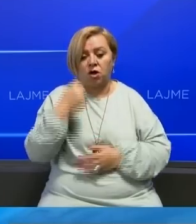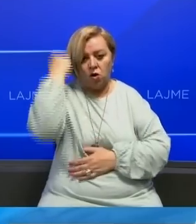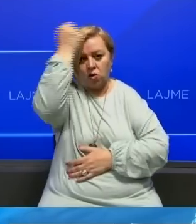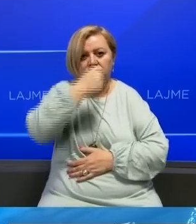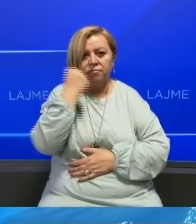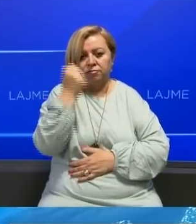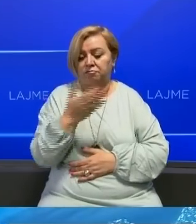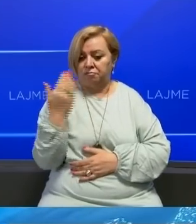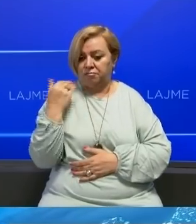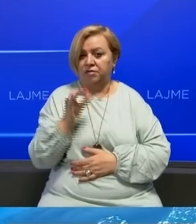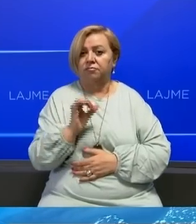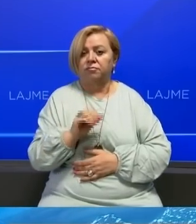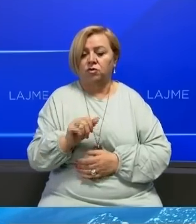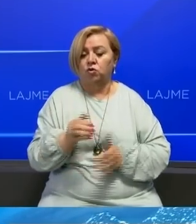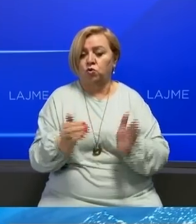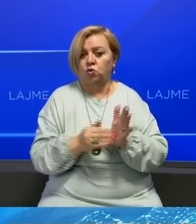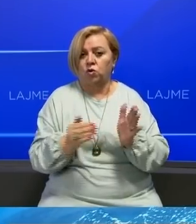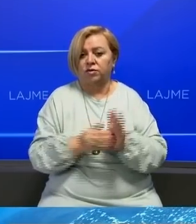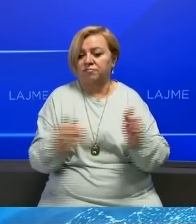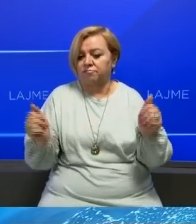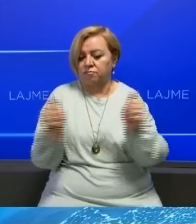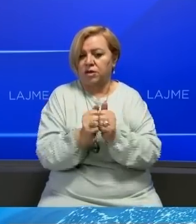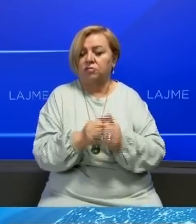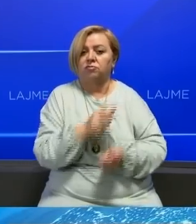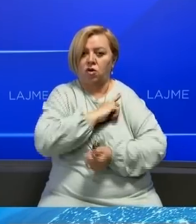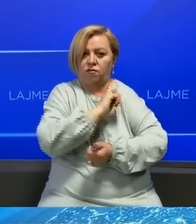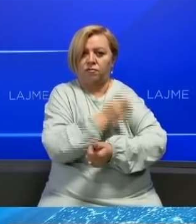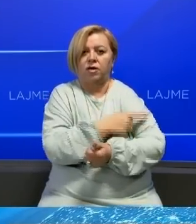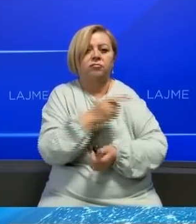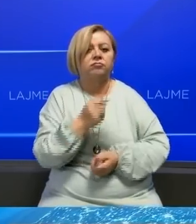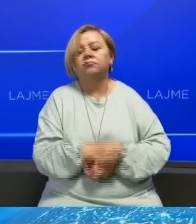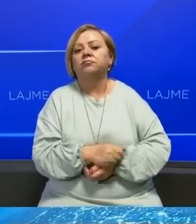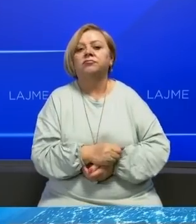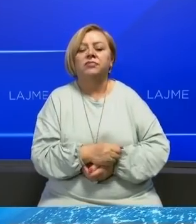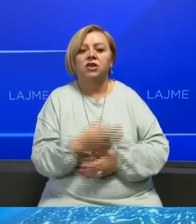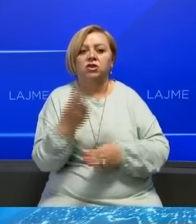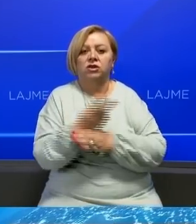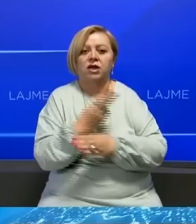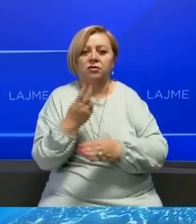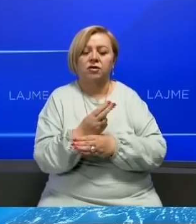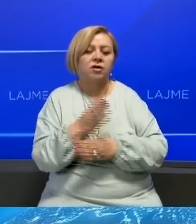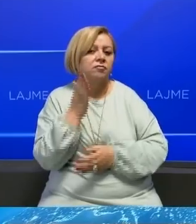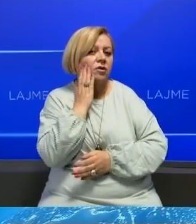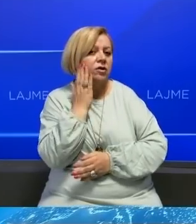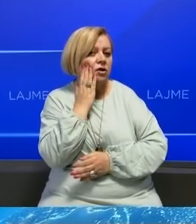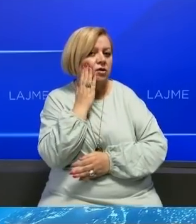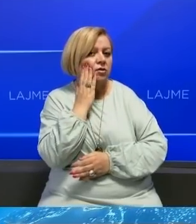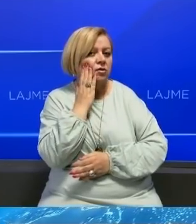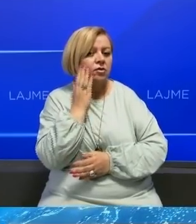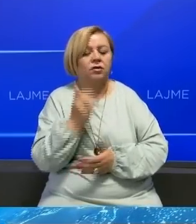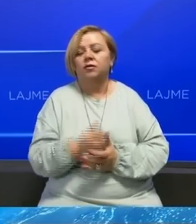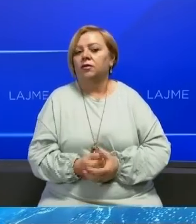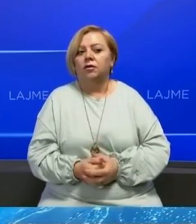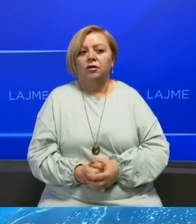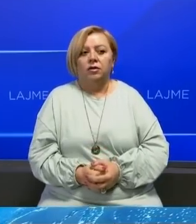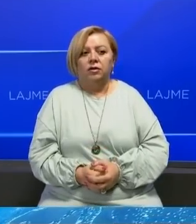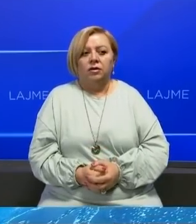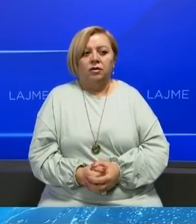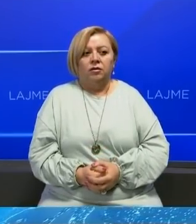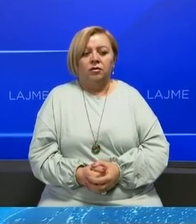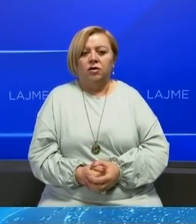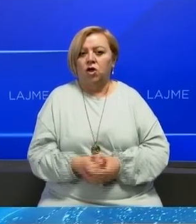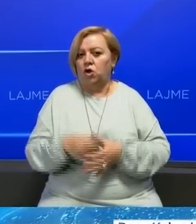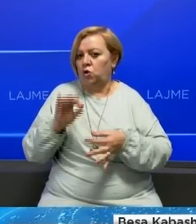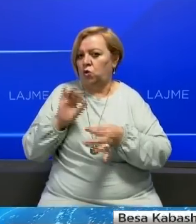një herë më parë, duke të ketë bashkëpunim të fuqeshë shumë me shtetin mëkë, shtetet e bashkuarat e Amerikës. Duke e